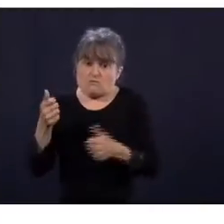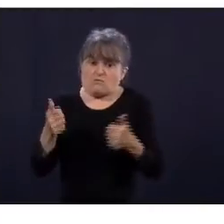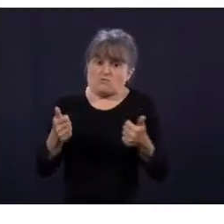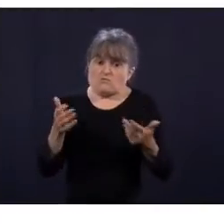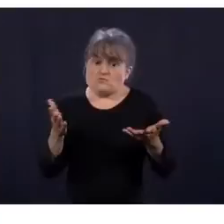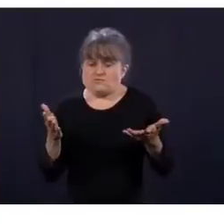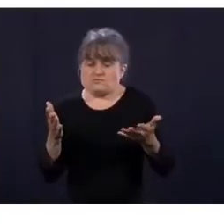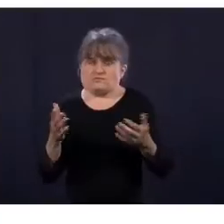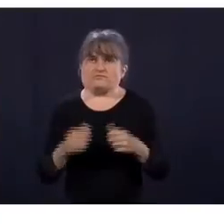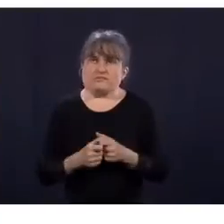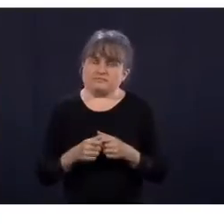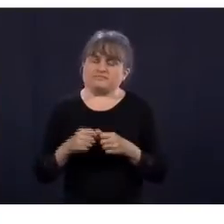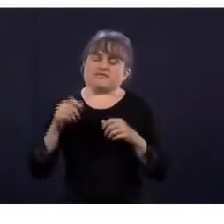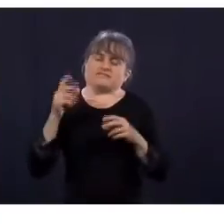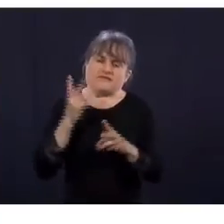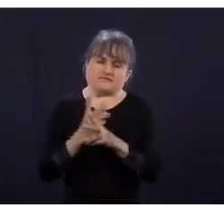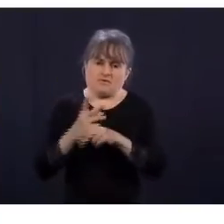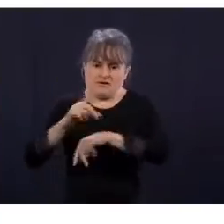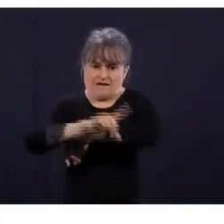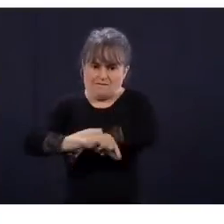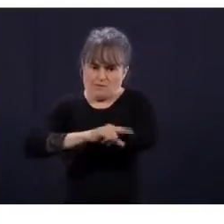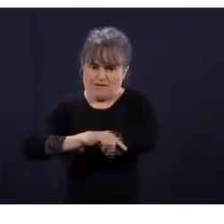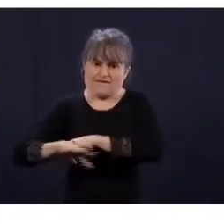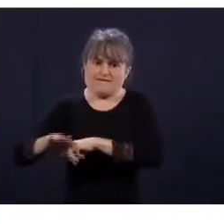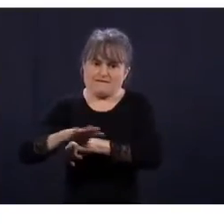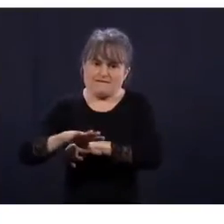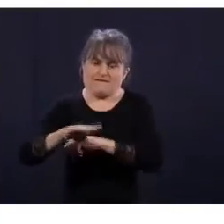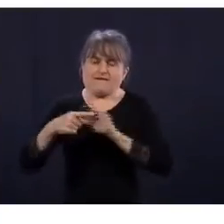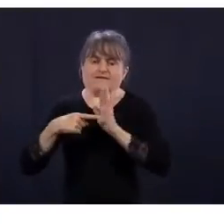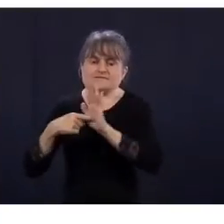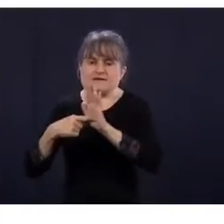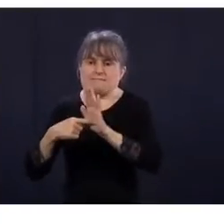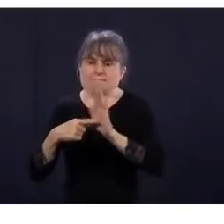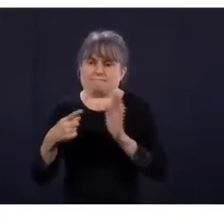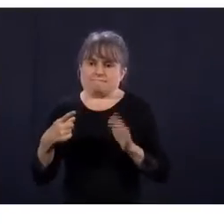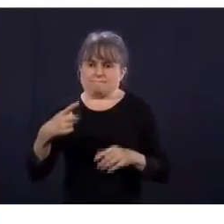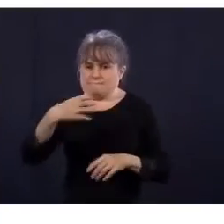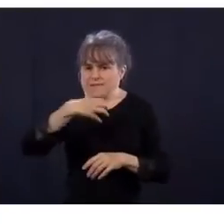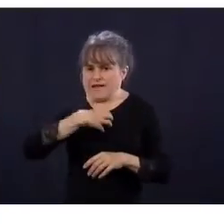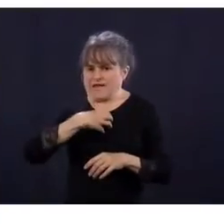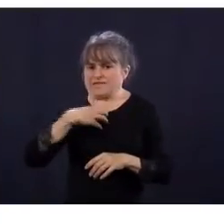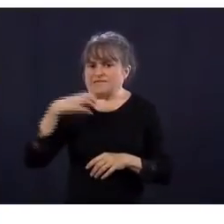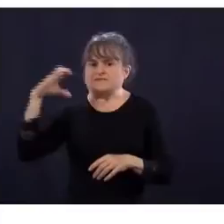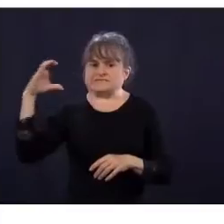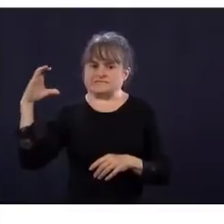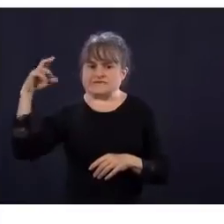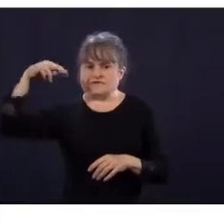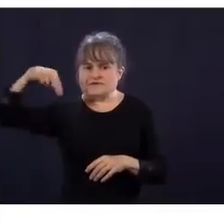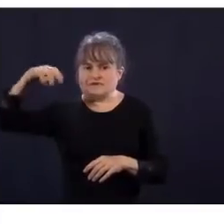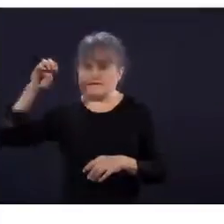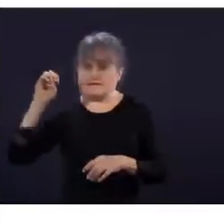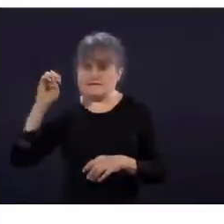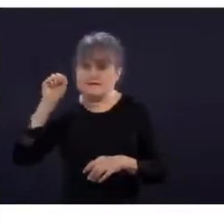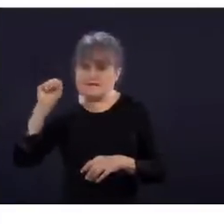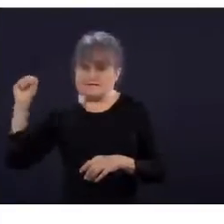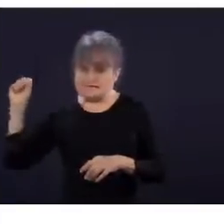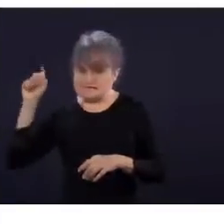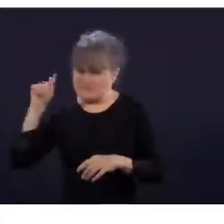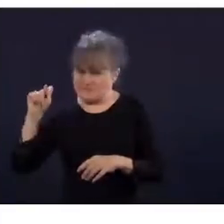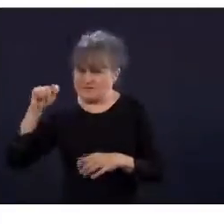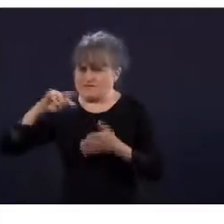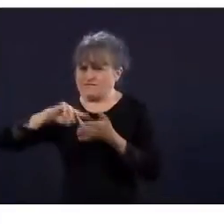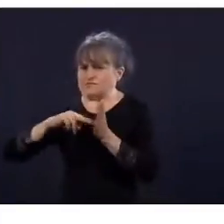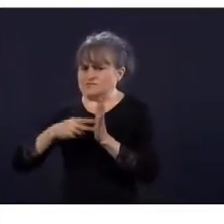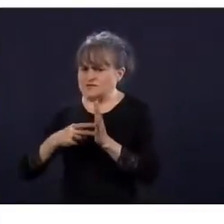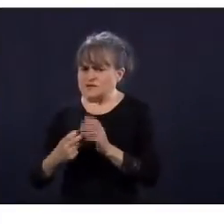dans le contexte actuel, moi, je ne pas trop inquiet, là, que ça va bien se passer, là. Puis qu'est-ce qui… qu'est-ce qui arrive avec les